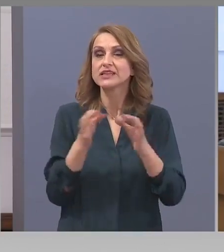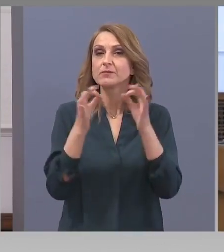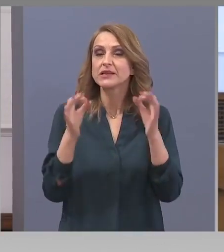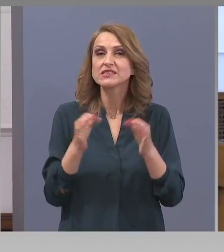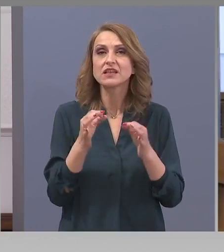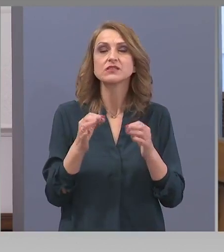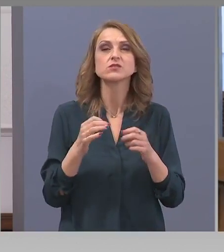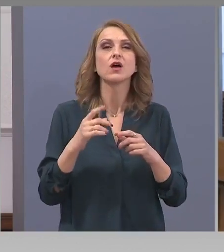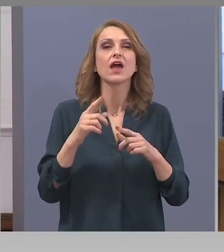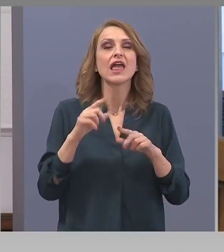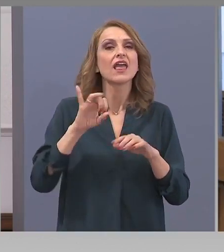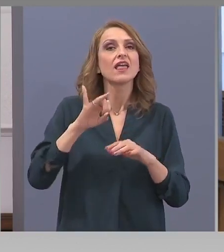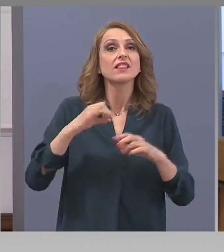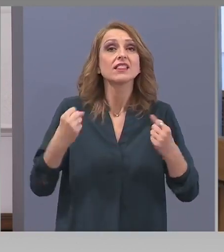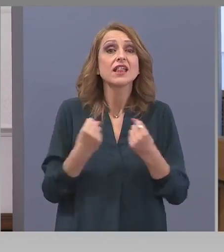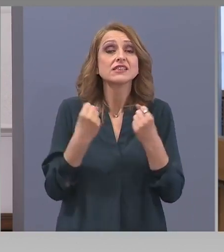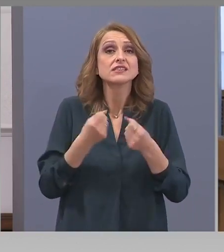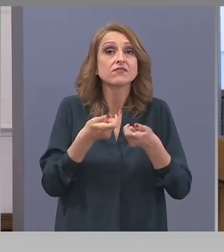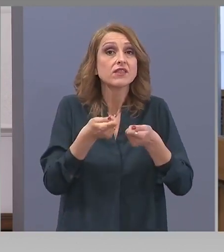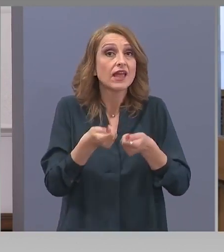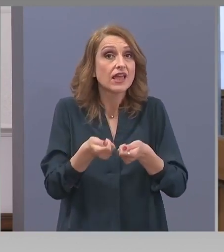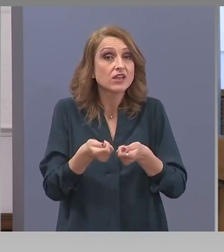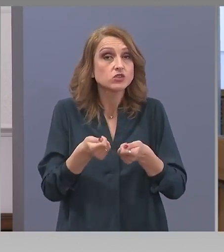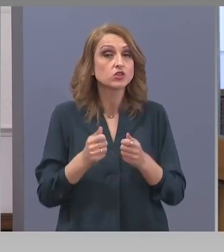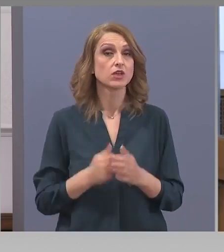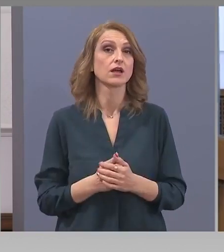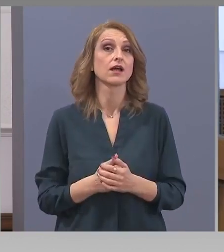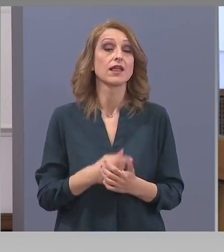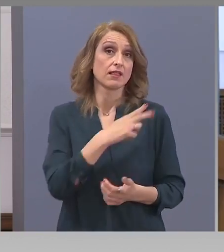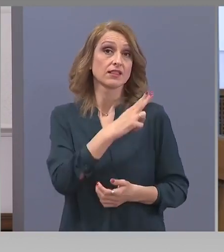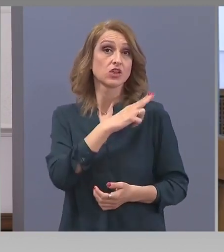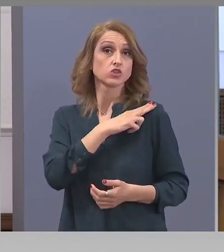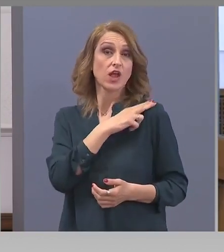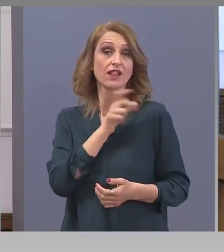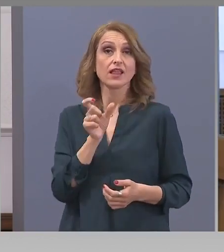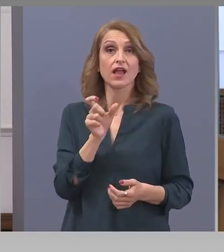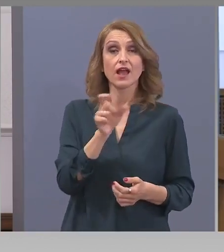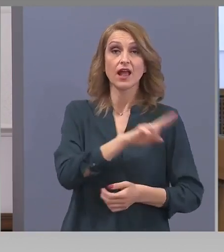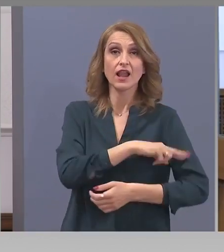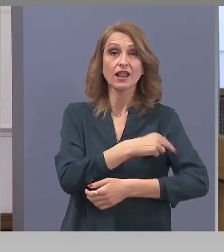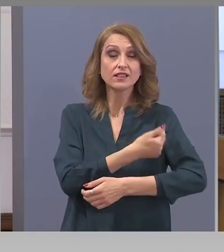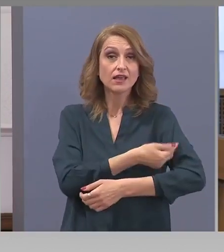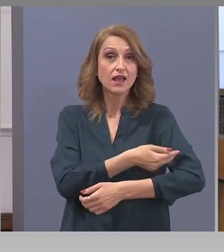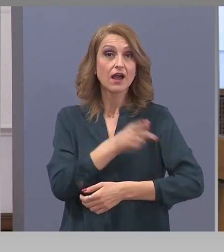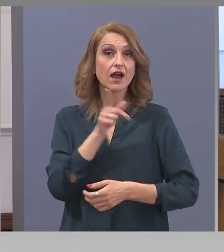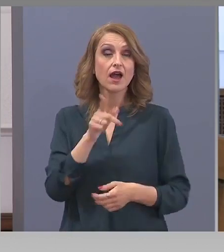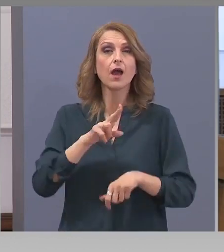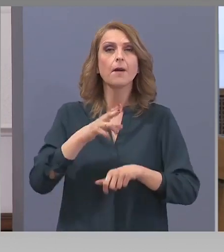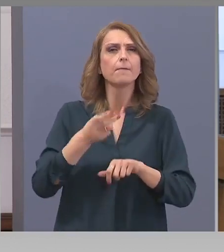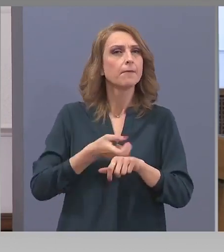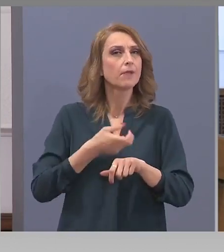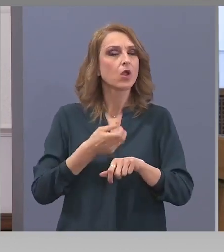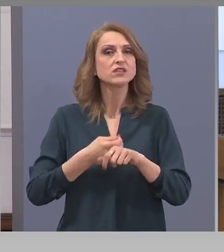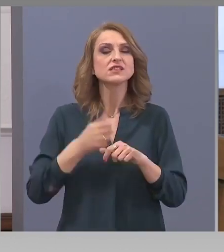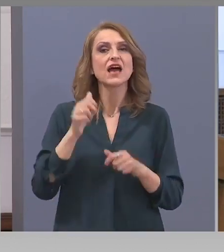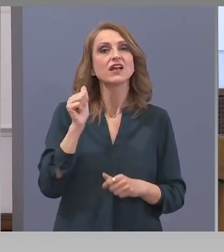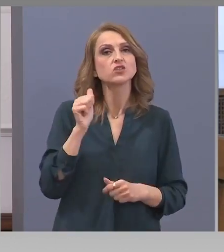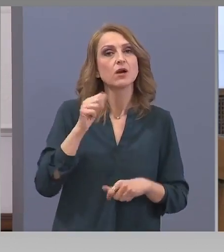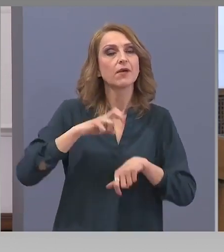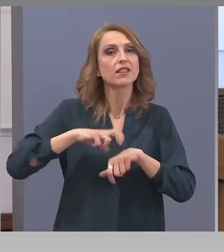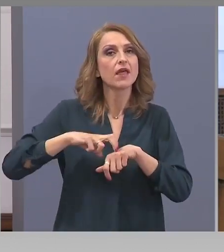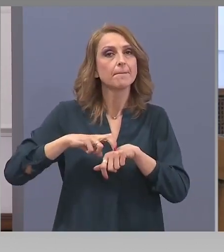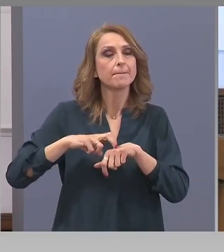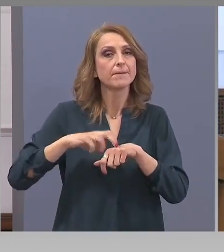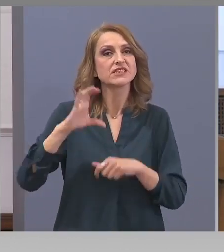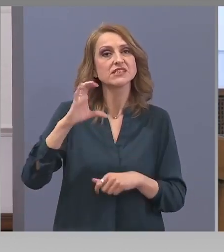по несизиология и интензивни грижи. Ембалто Куда. Начална клиника по несизиология и интензивно лечение Болница Джабадем Сити клиник.